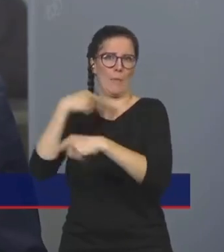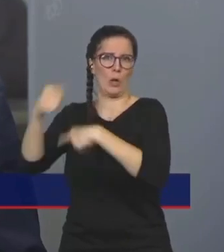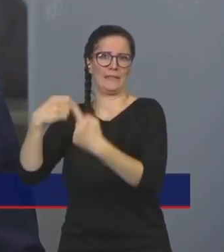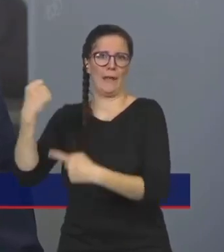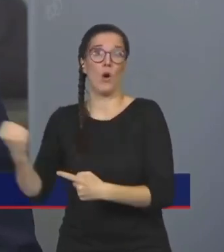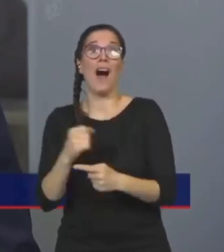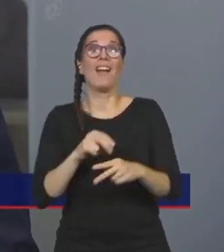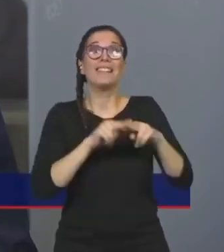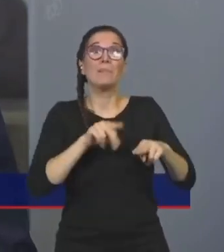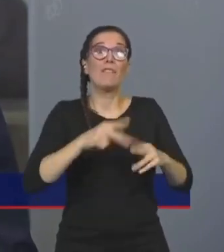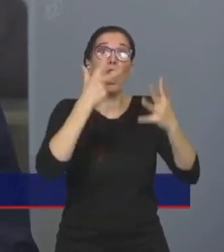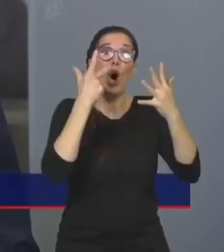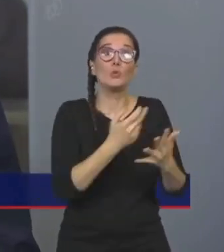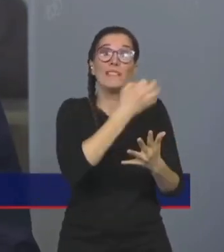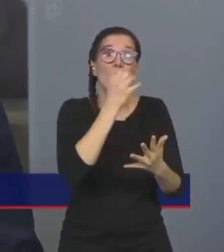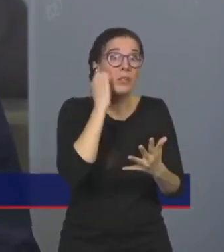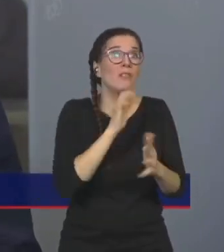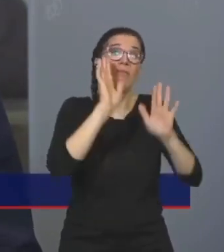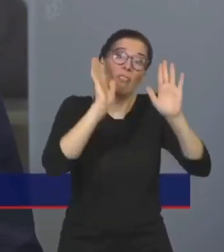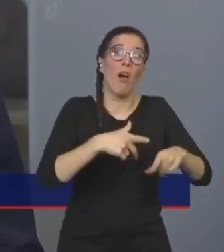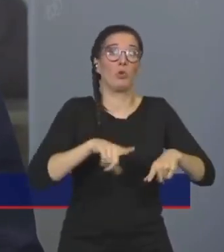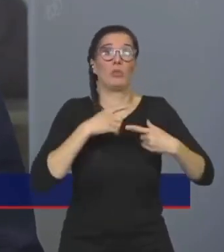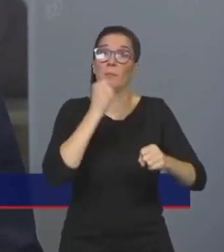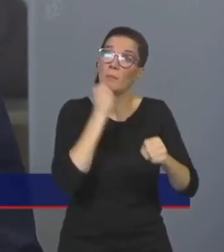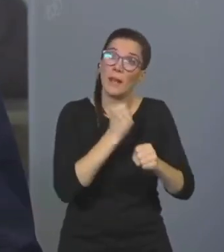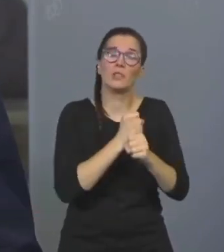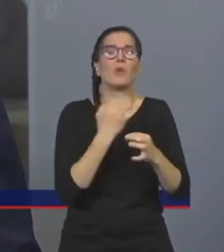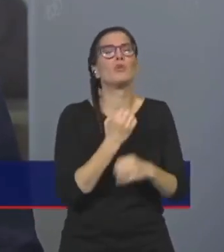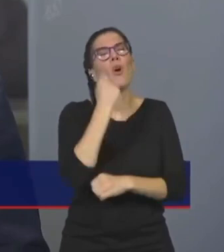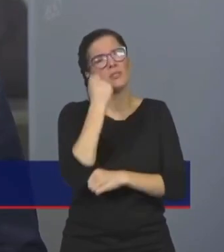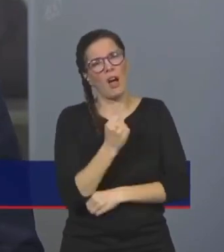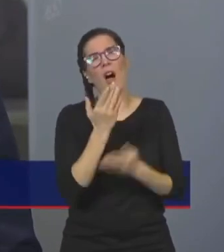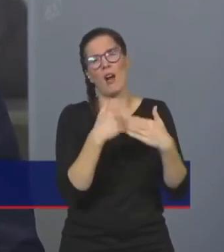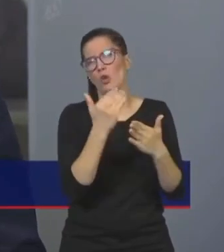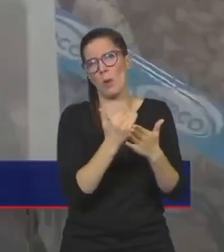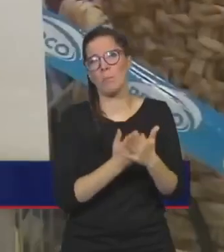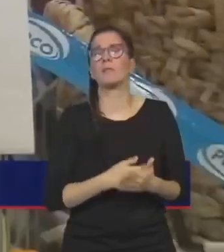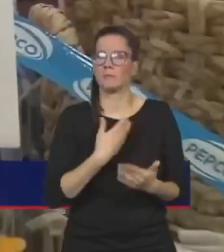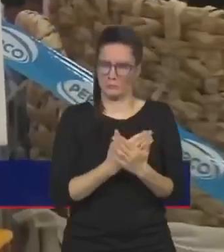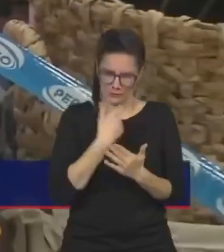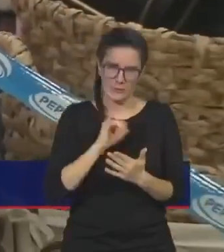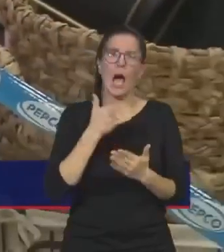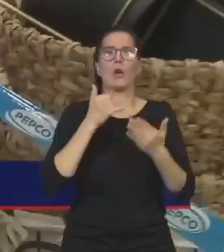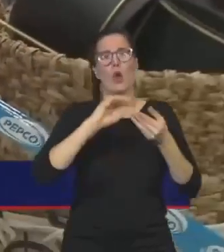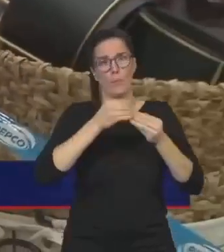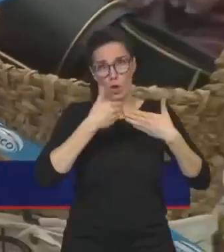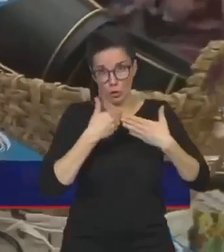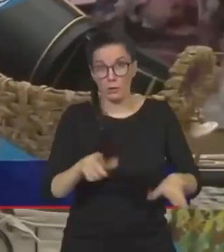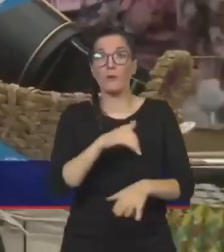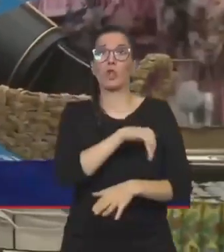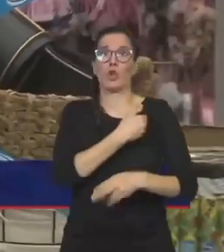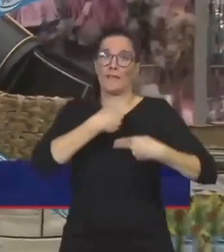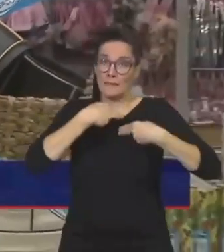80%, ať vláda nechá žít a pracovat jen při základních opatřeních, takže ano, otevřít maloobchody, děti do škol, otevří